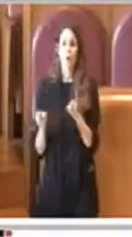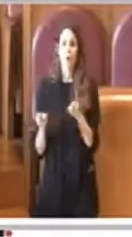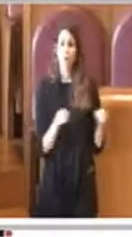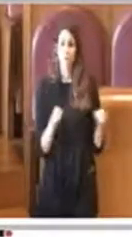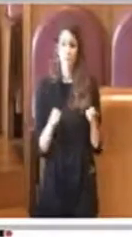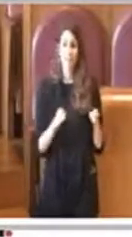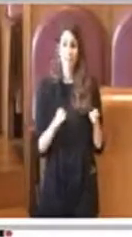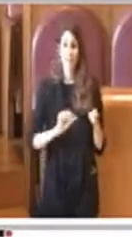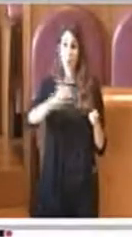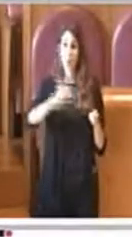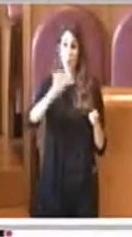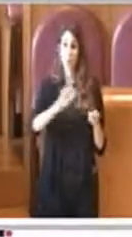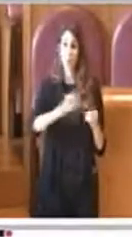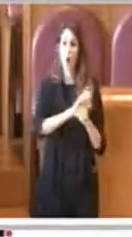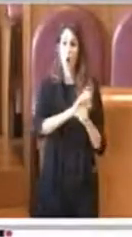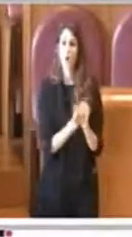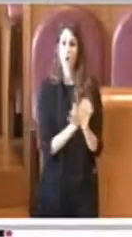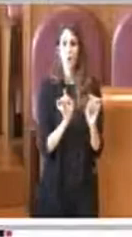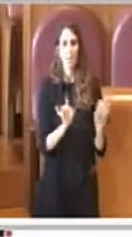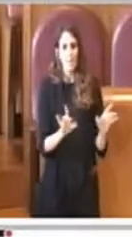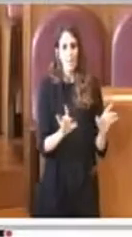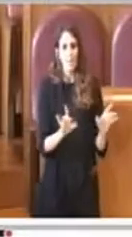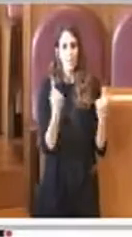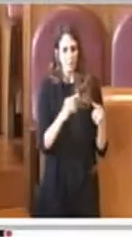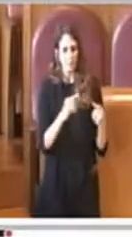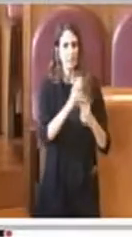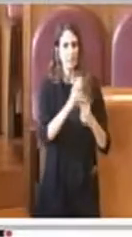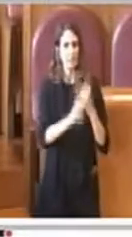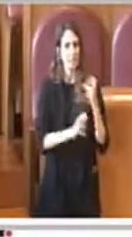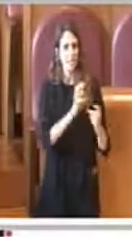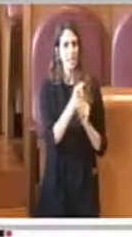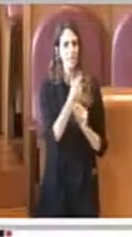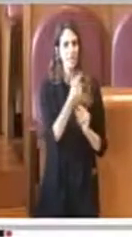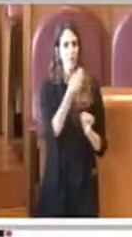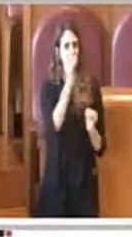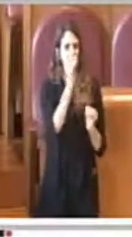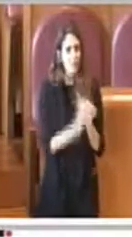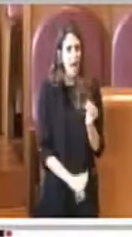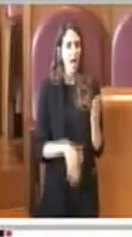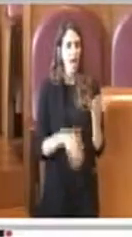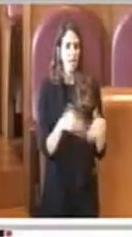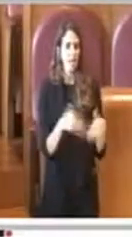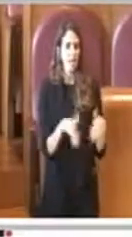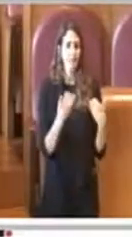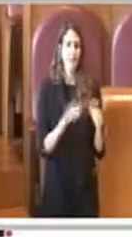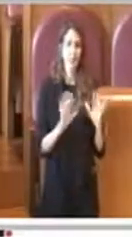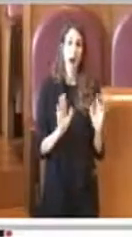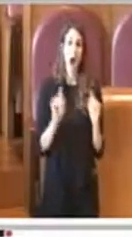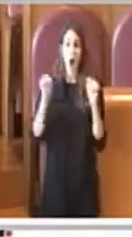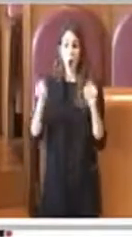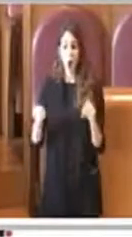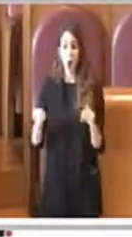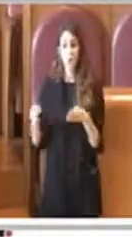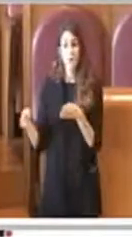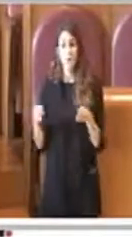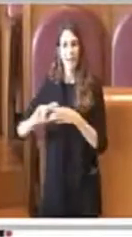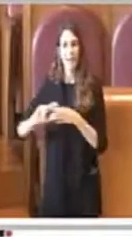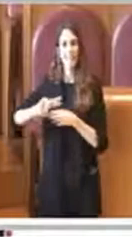Covid-19. Oggi siamo in ripresa, l'affluenza nella struttura